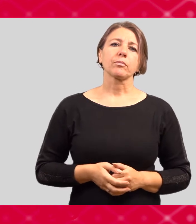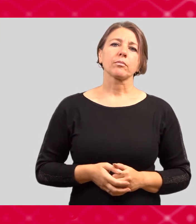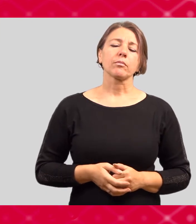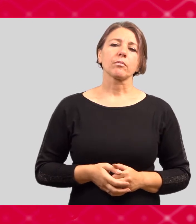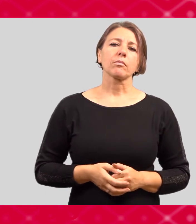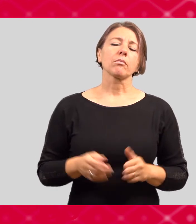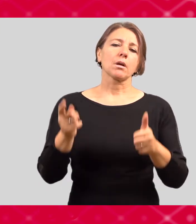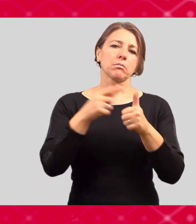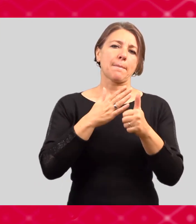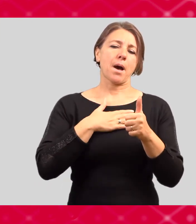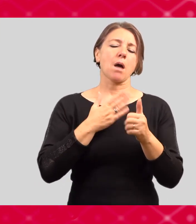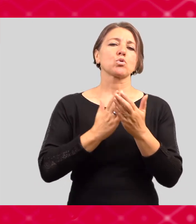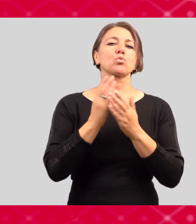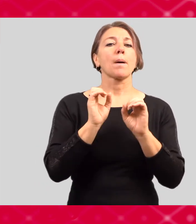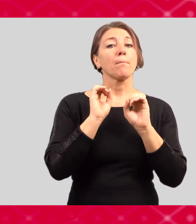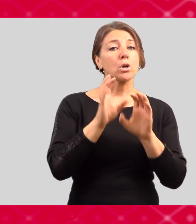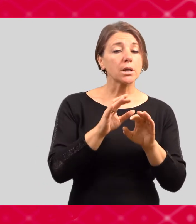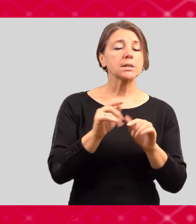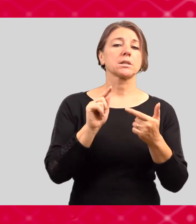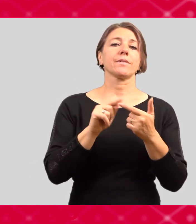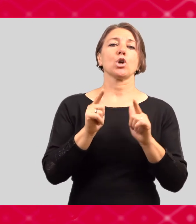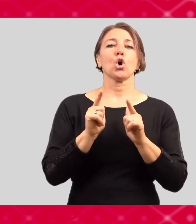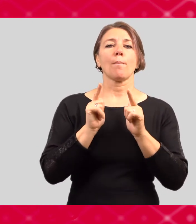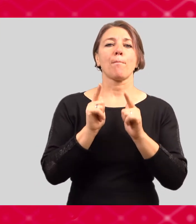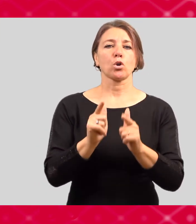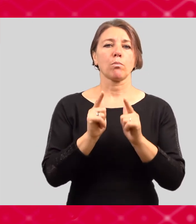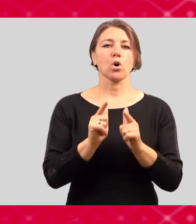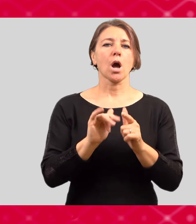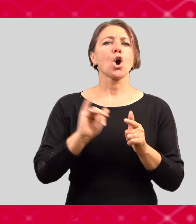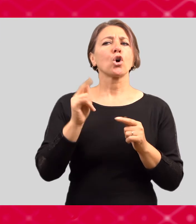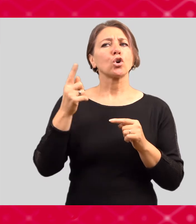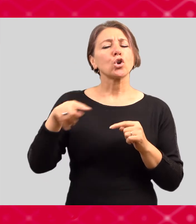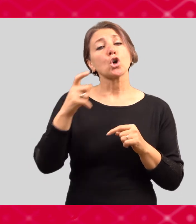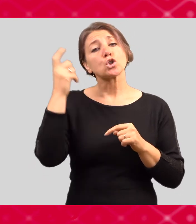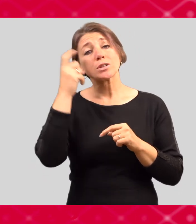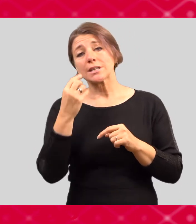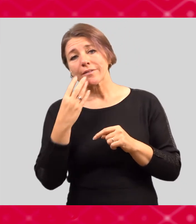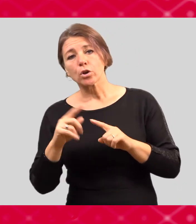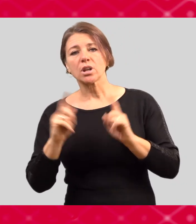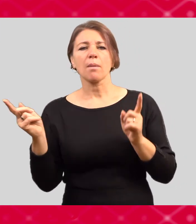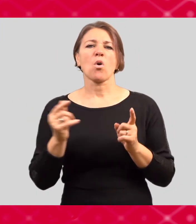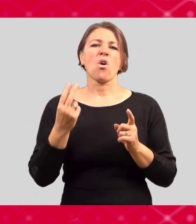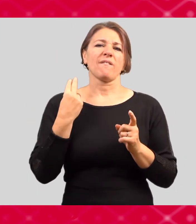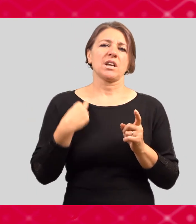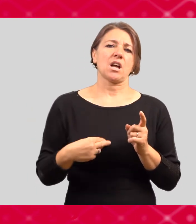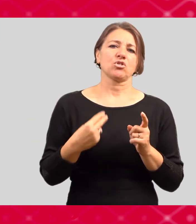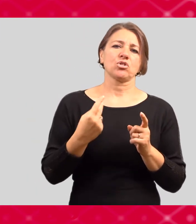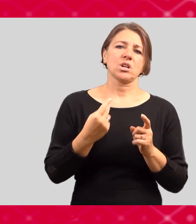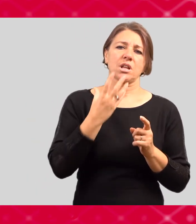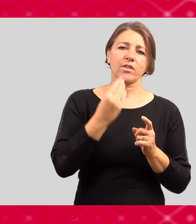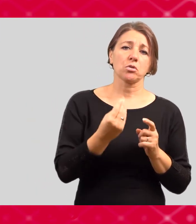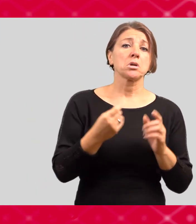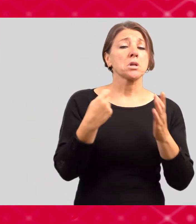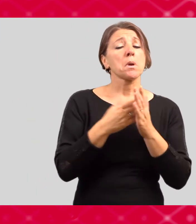jedná jednak o poradenství a podporu pro ekonomicky, sociálně znevýhodněné. To